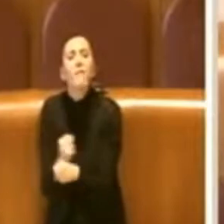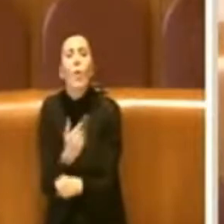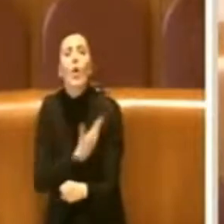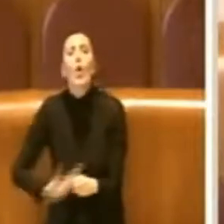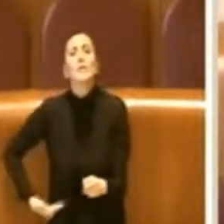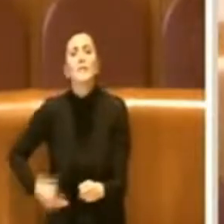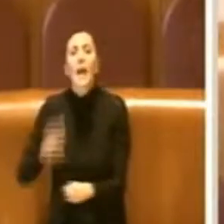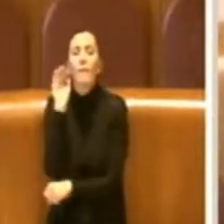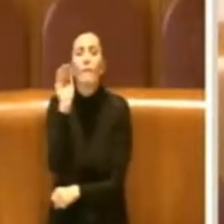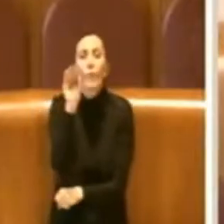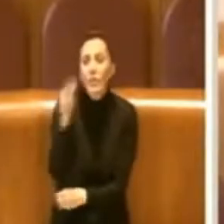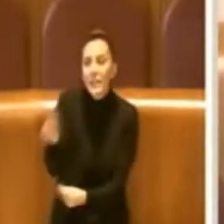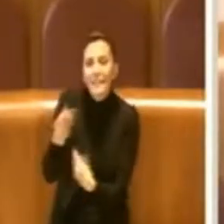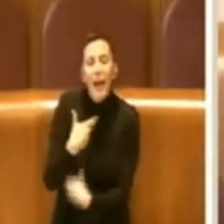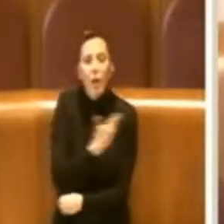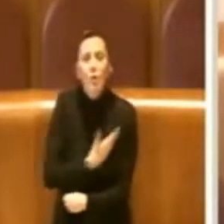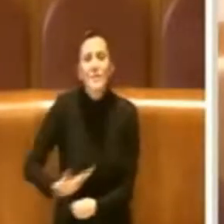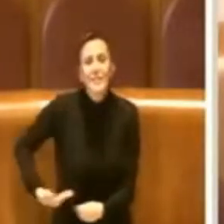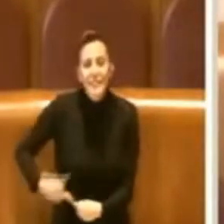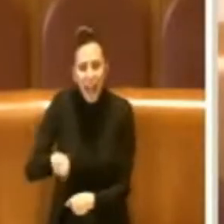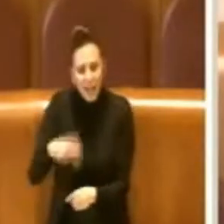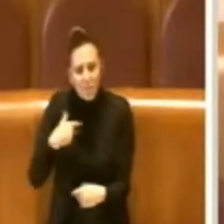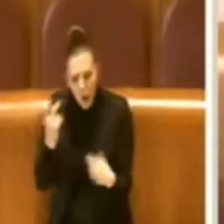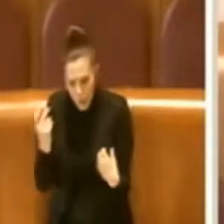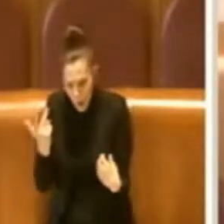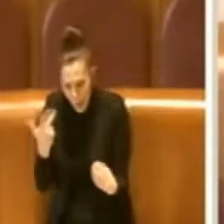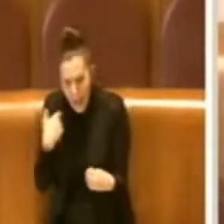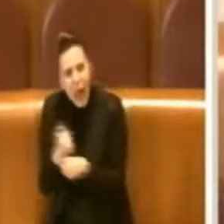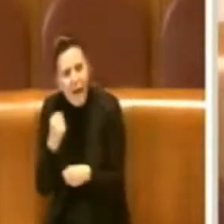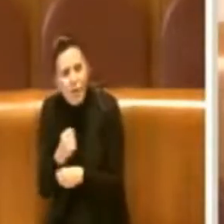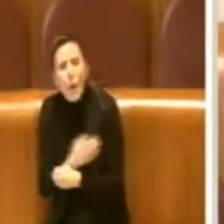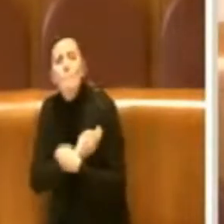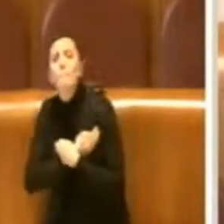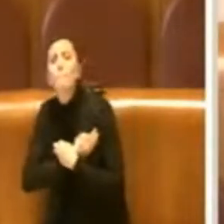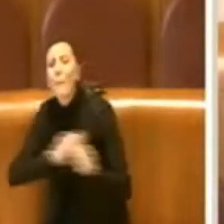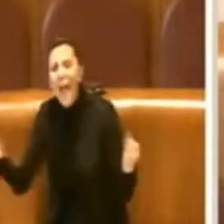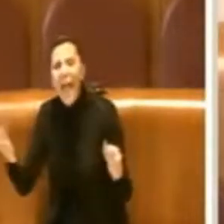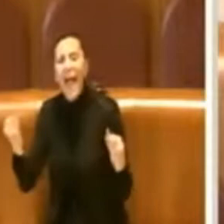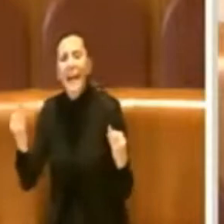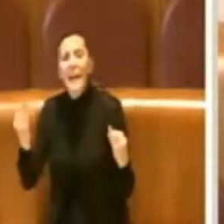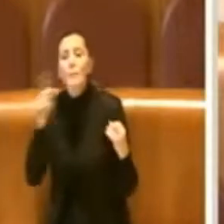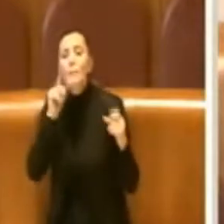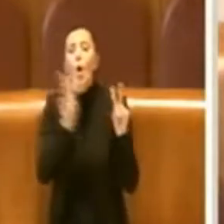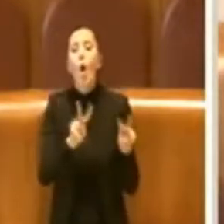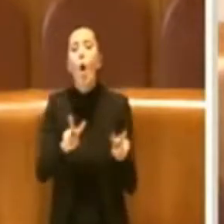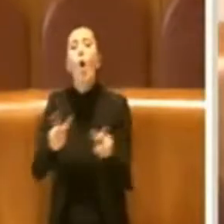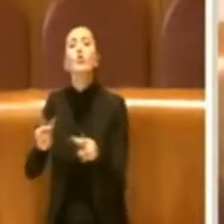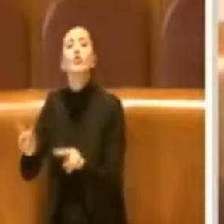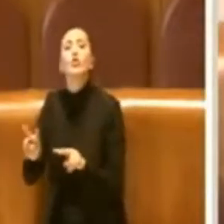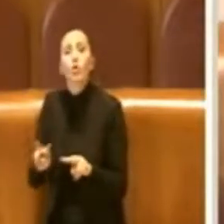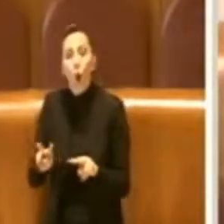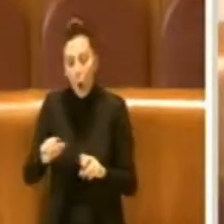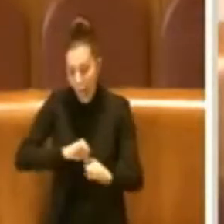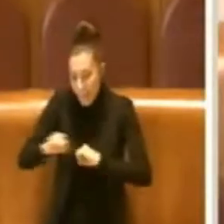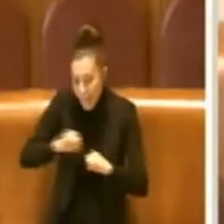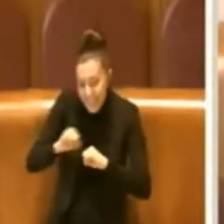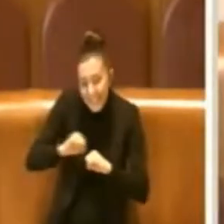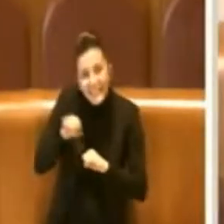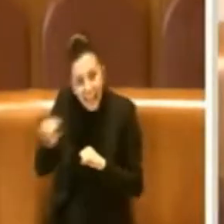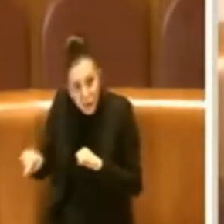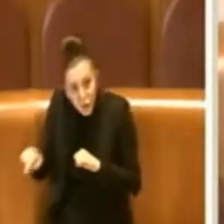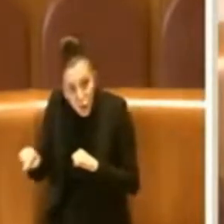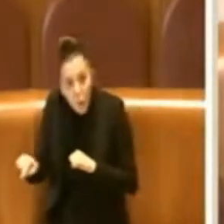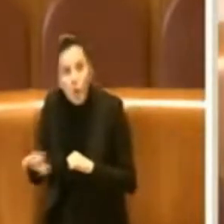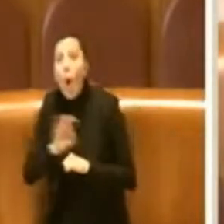futuro dare ai consiglieri la possibilità di svolgere bene la funzione di indirizzo e controllo che sia di questa amministrazione o che sia delle